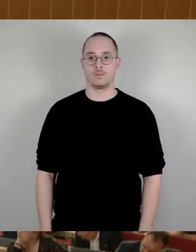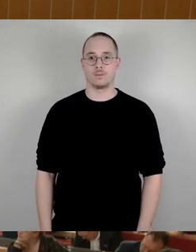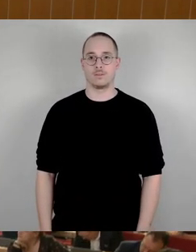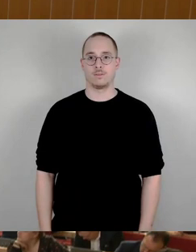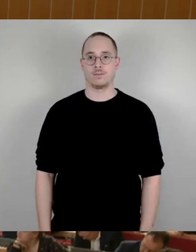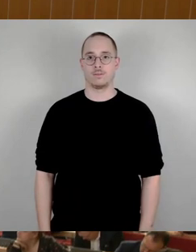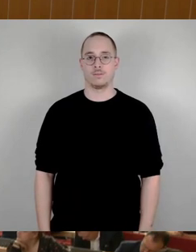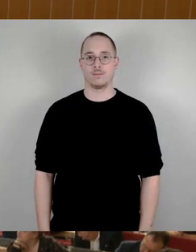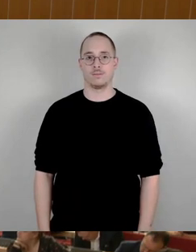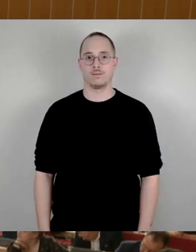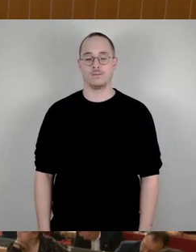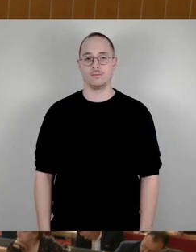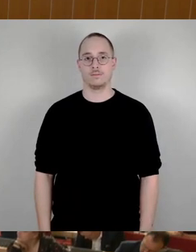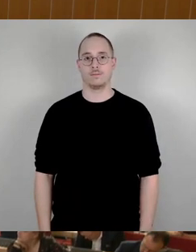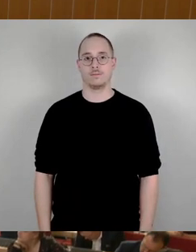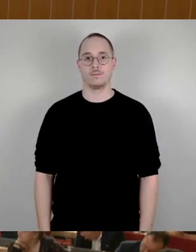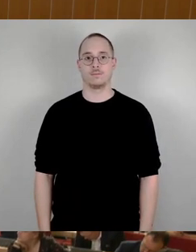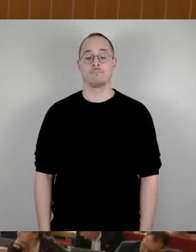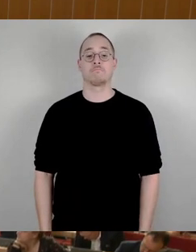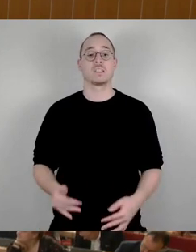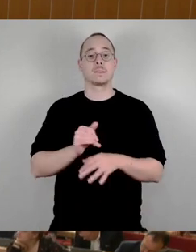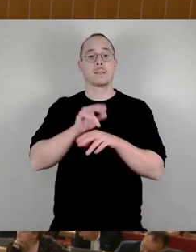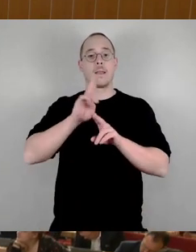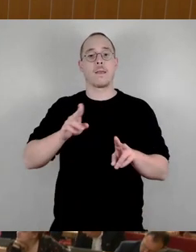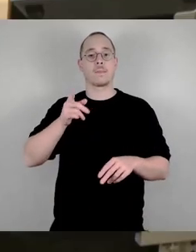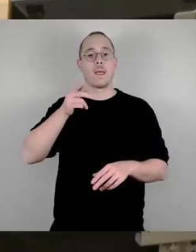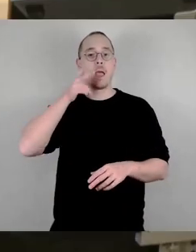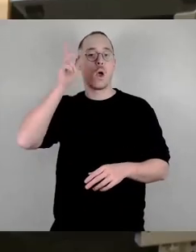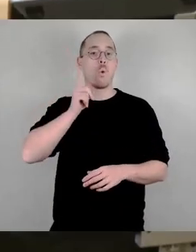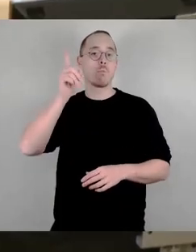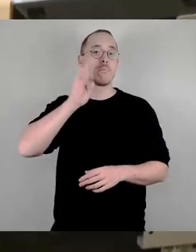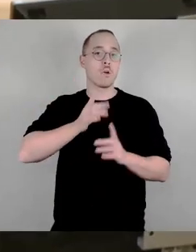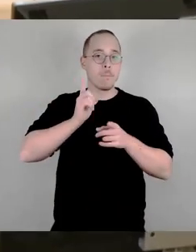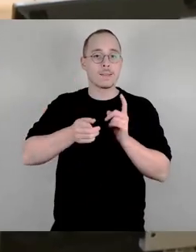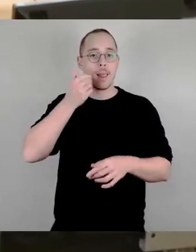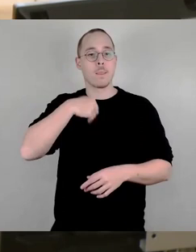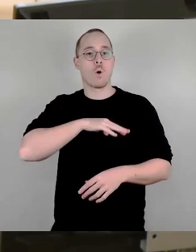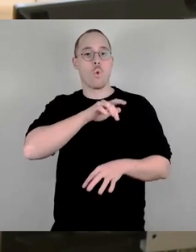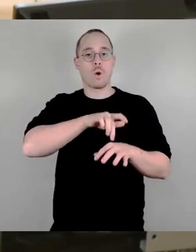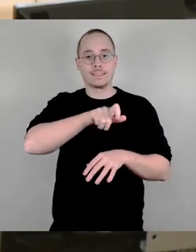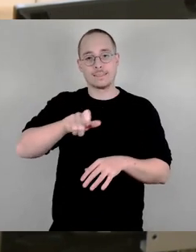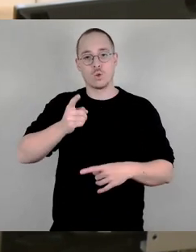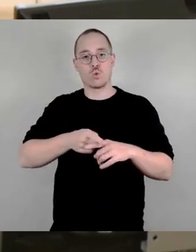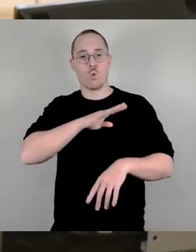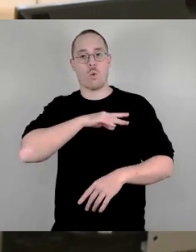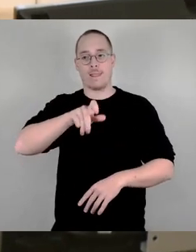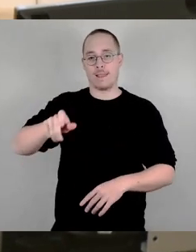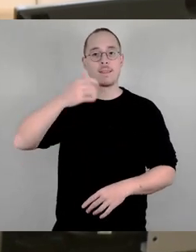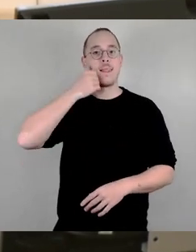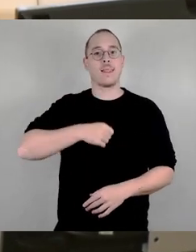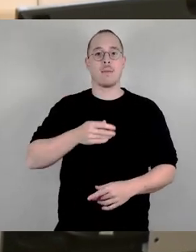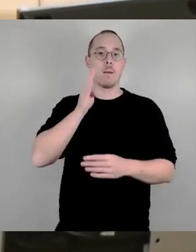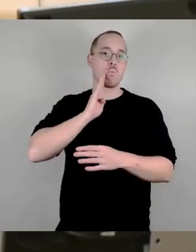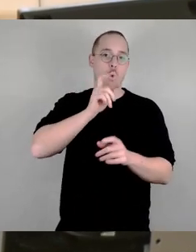Sehr geehrter Herr Oberbürgermeister, liebe Kolleginnen und Kollegen, liebe Bürger. Dresden muss ein sicherer Ort